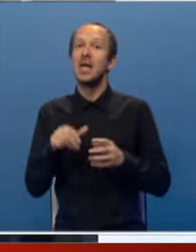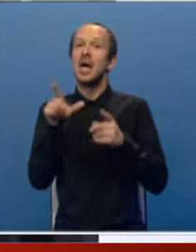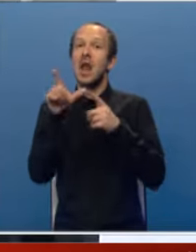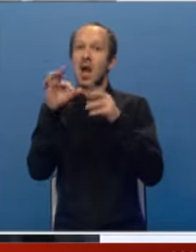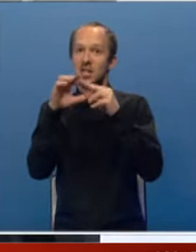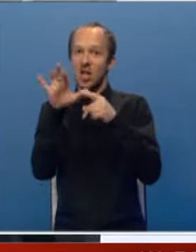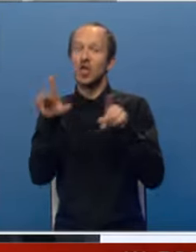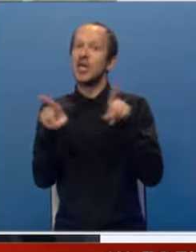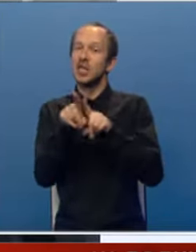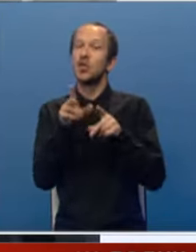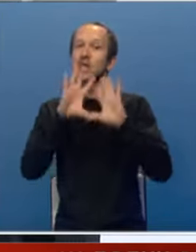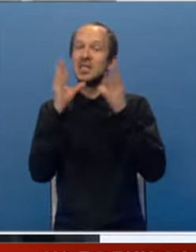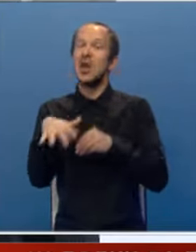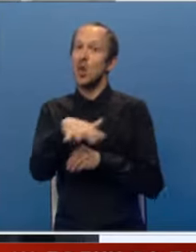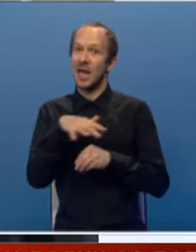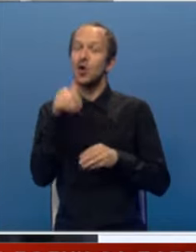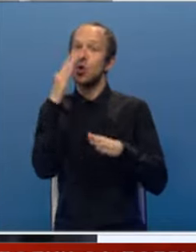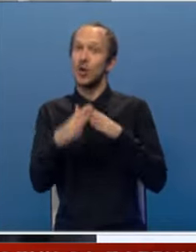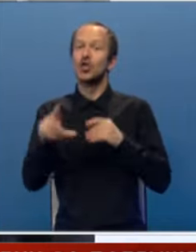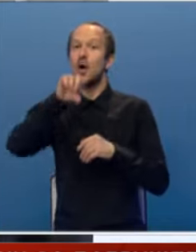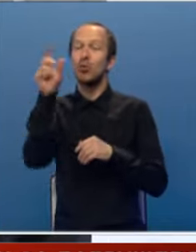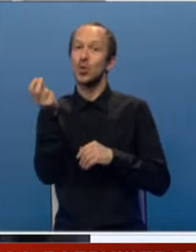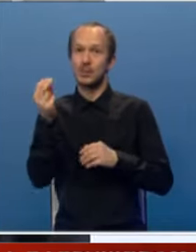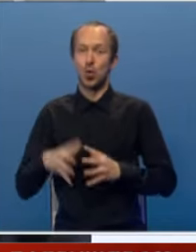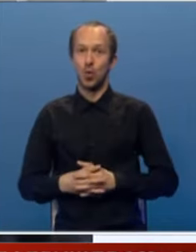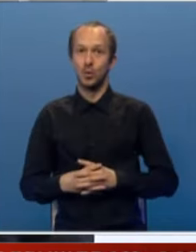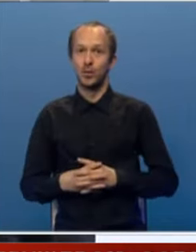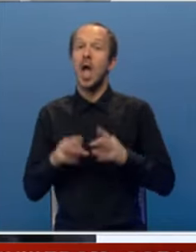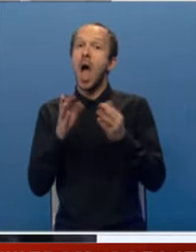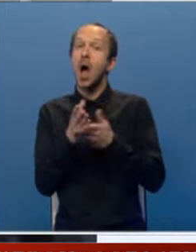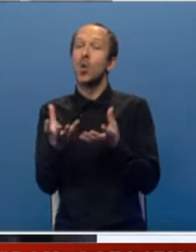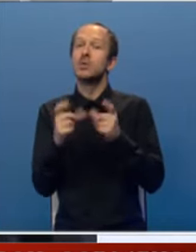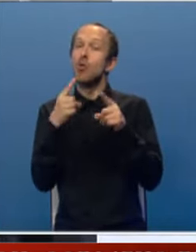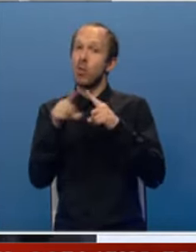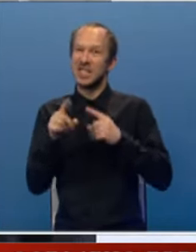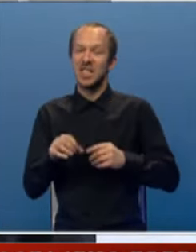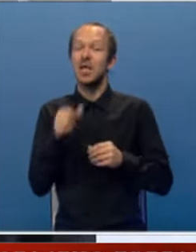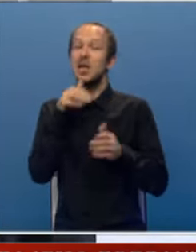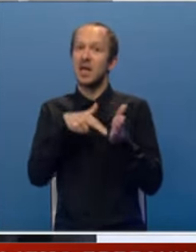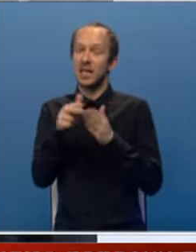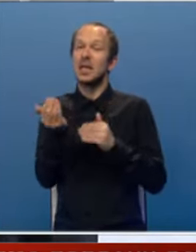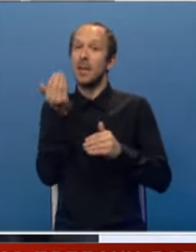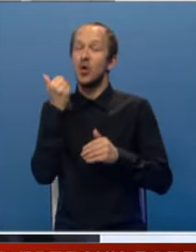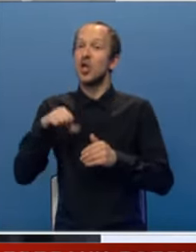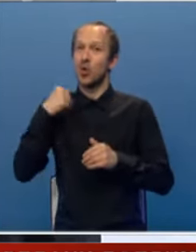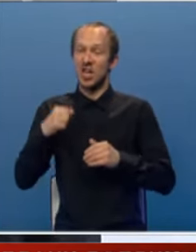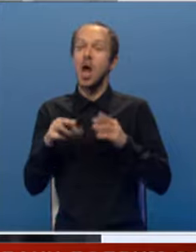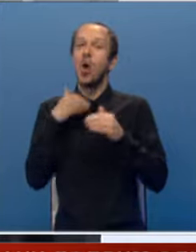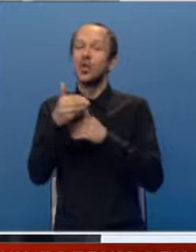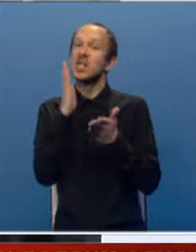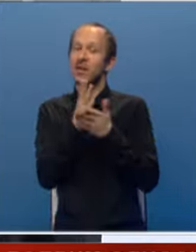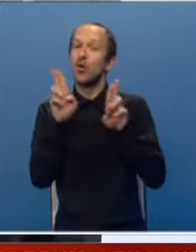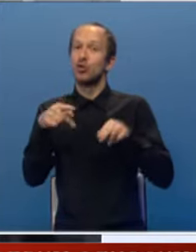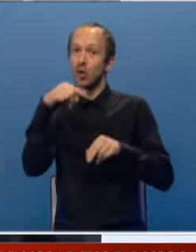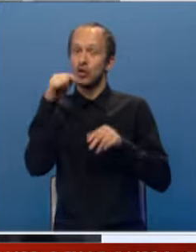laktaše, ali isto tako i za cijelu regiju, konačno i za Republiku Srpsku. Ako uzmemo u obzir kretanja prethodnih godina, onda svakako